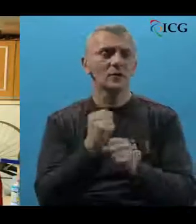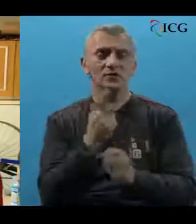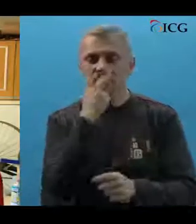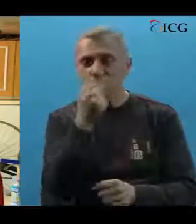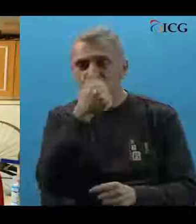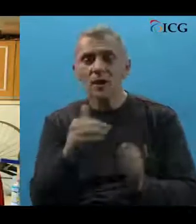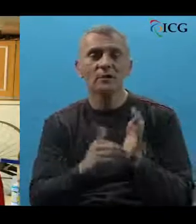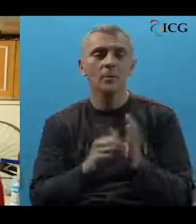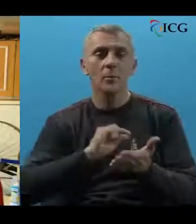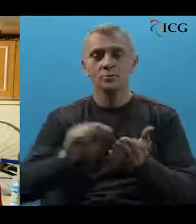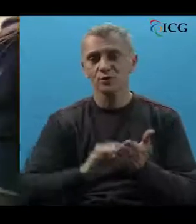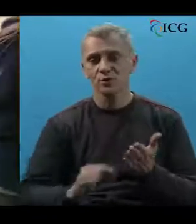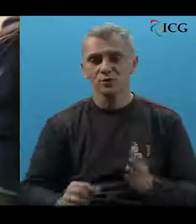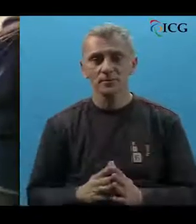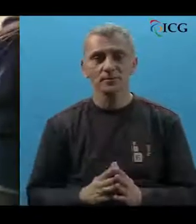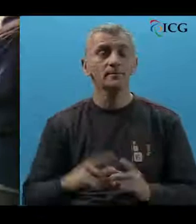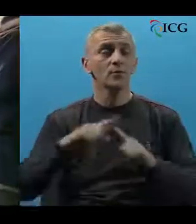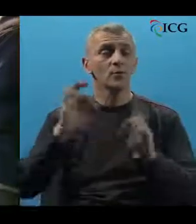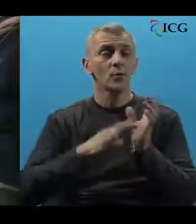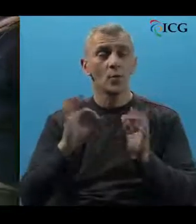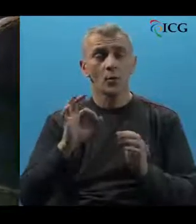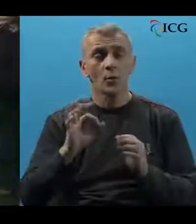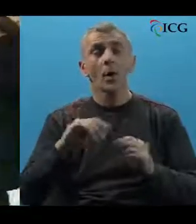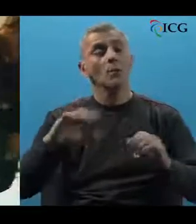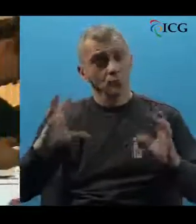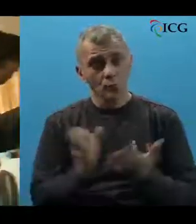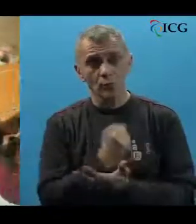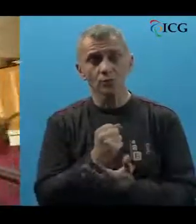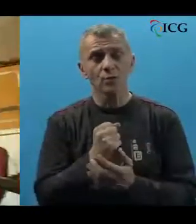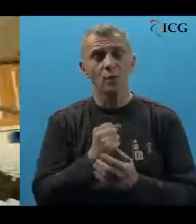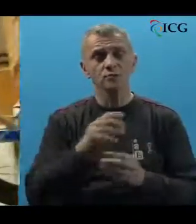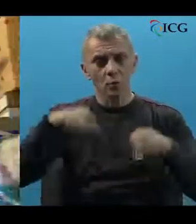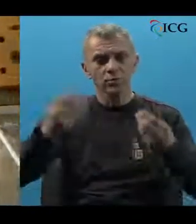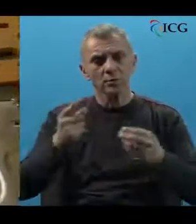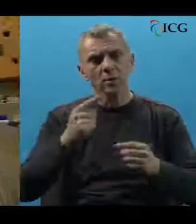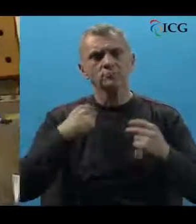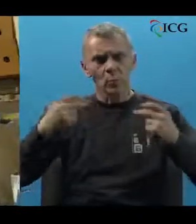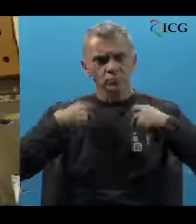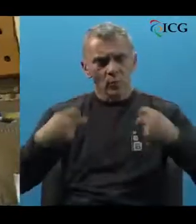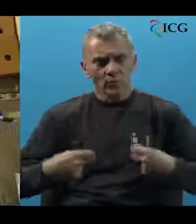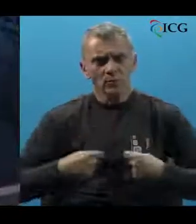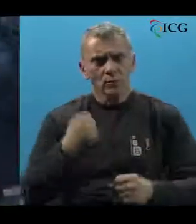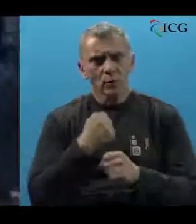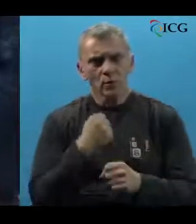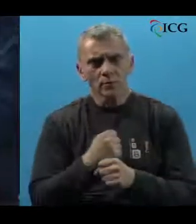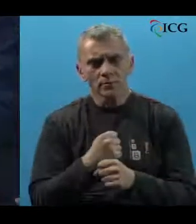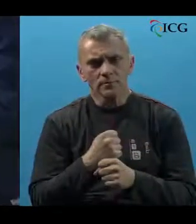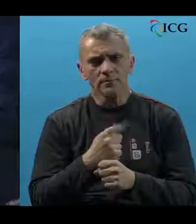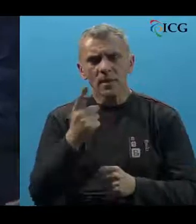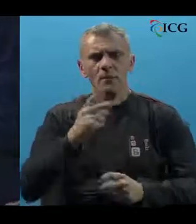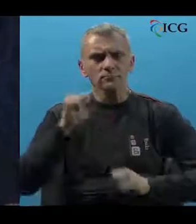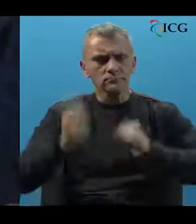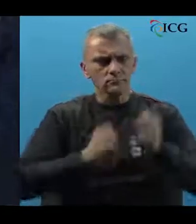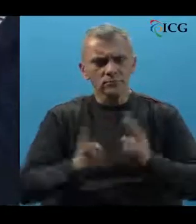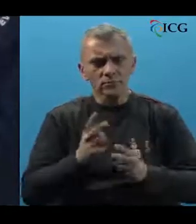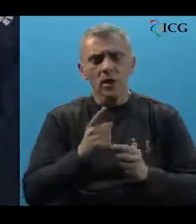vidi šta treba popisano. Tomu nam je uspio objasniti da sanja o servisiranju profesionalih dvotočkaša, o gledanju biciklištkih utrka.